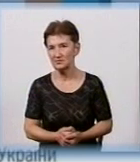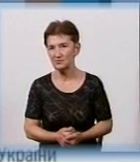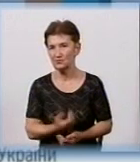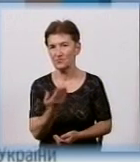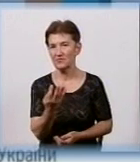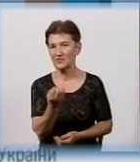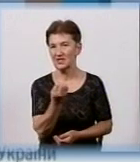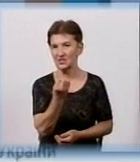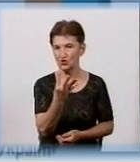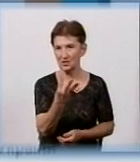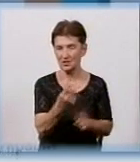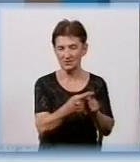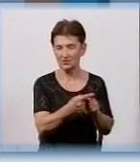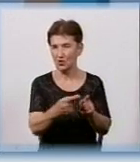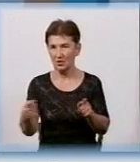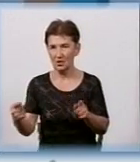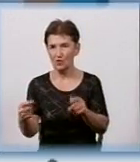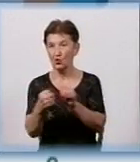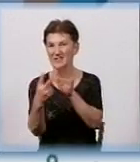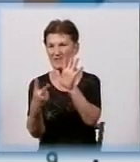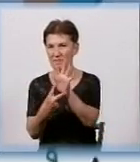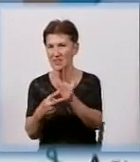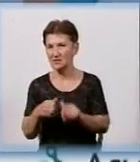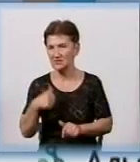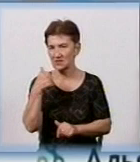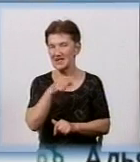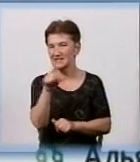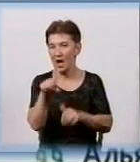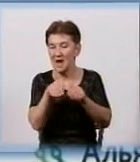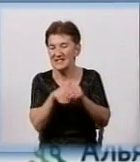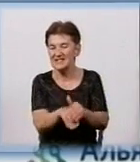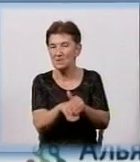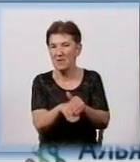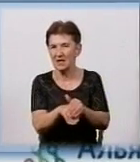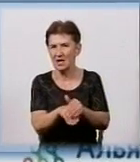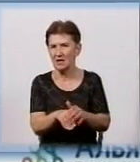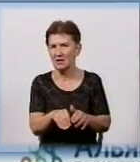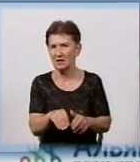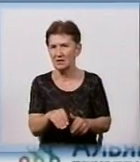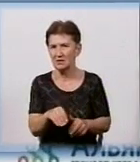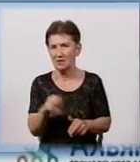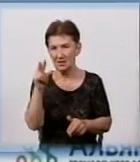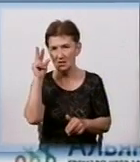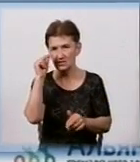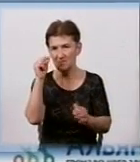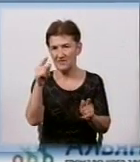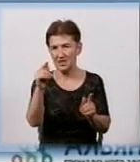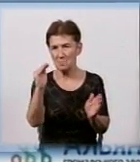по 2017 рік, кількість засуджених за незаконне зберігання, а цифри меншають.